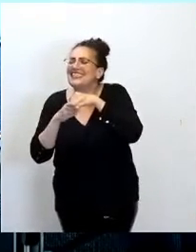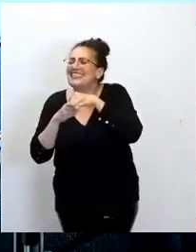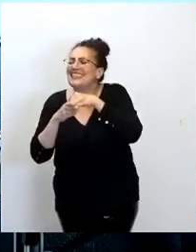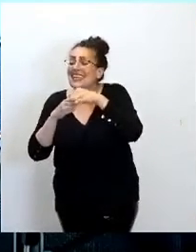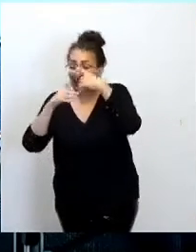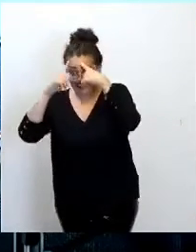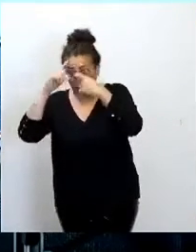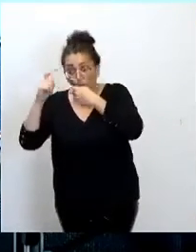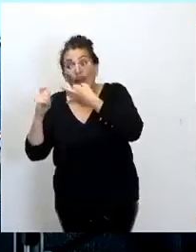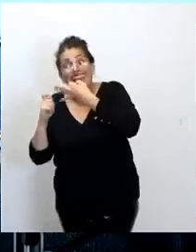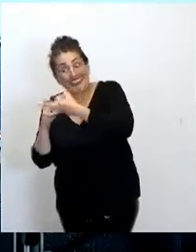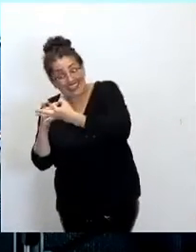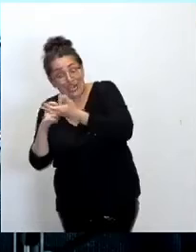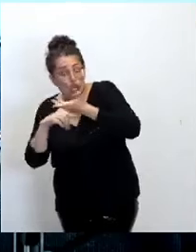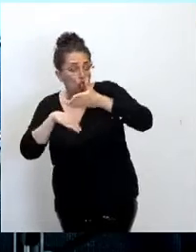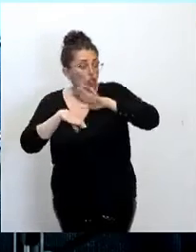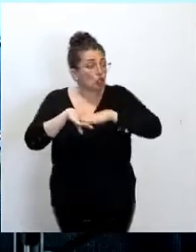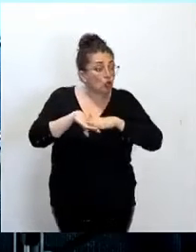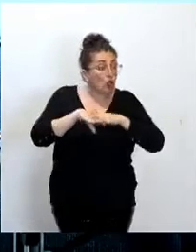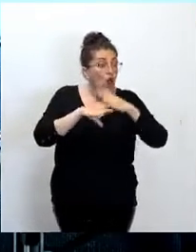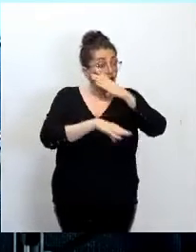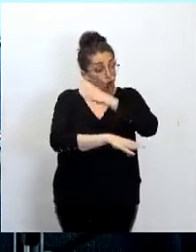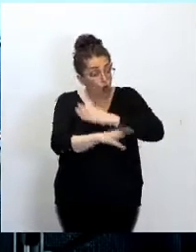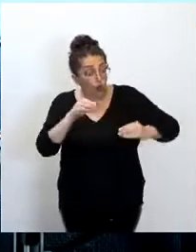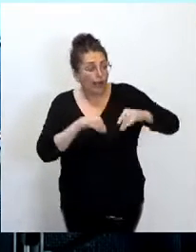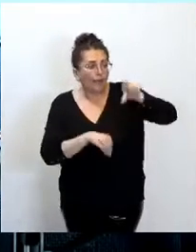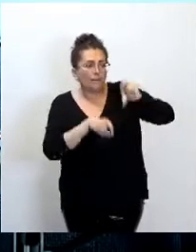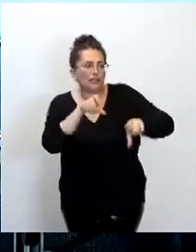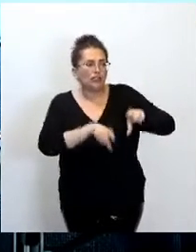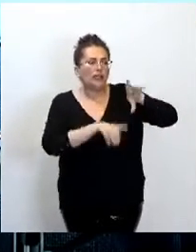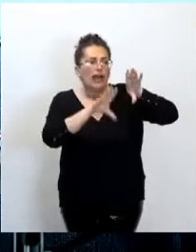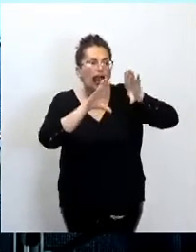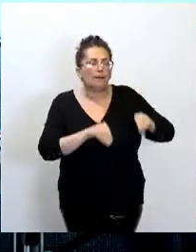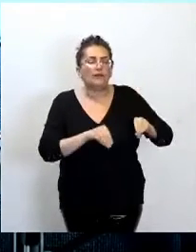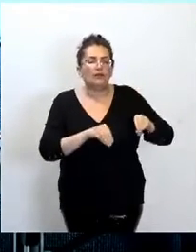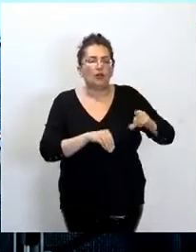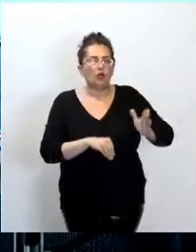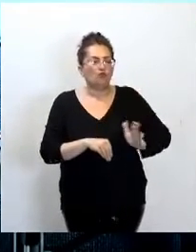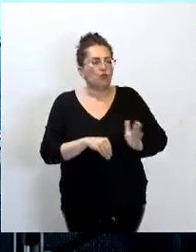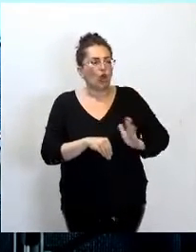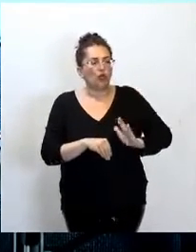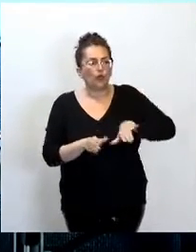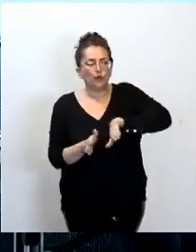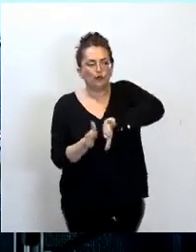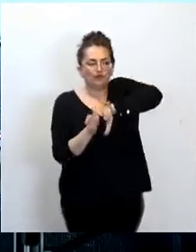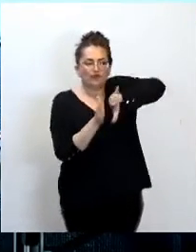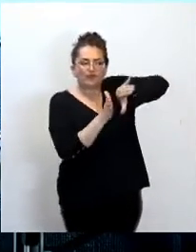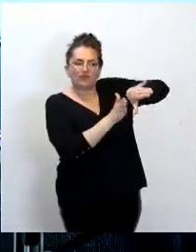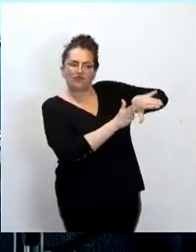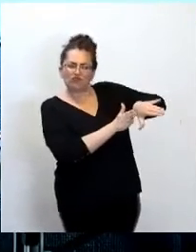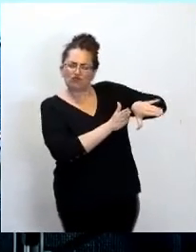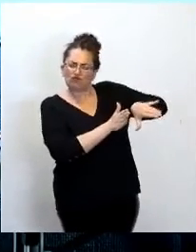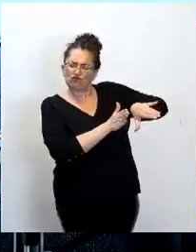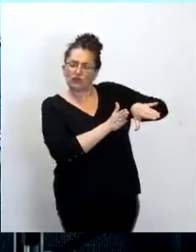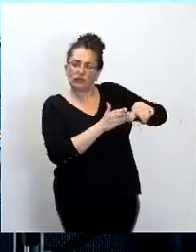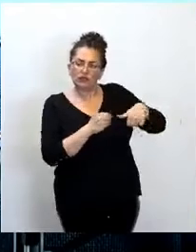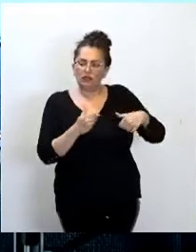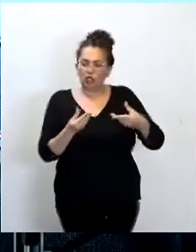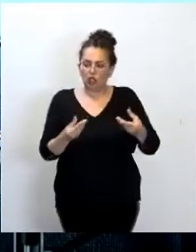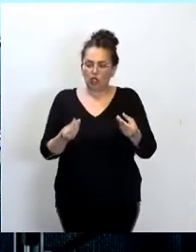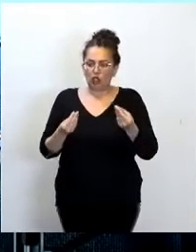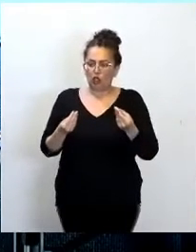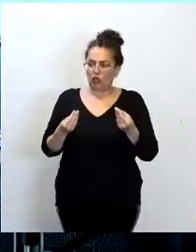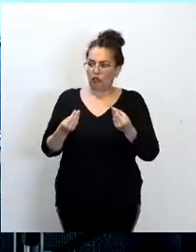les bordelais du quasi seul outil qui reste, nous laisse quand même perplexe sur la volonté.